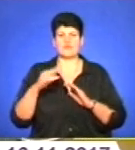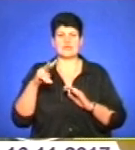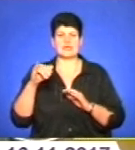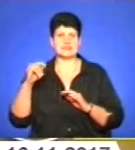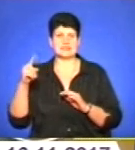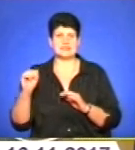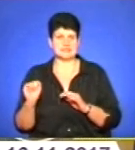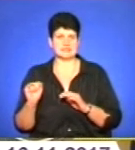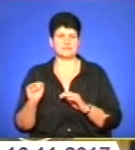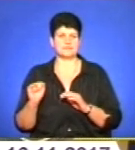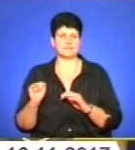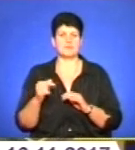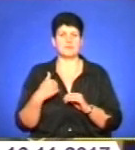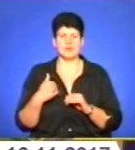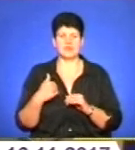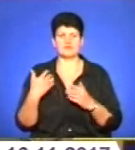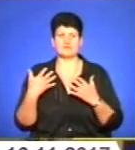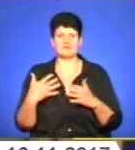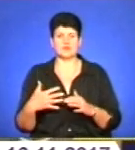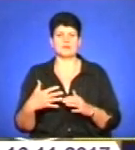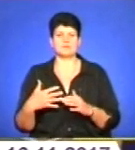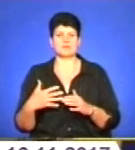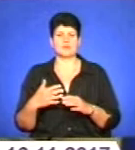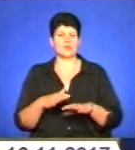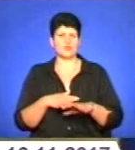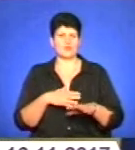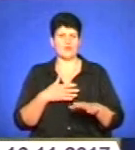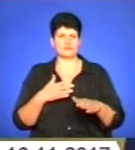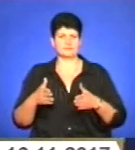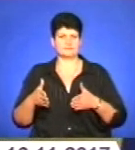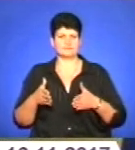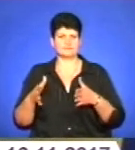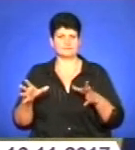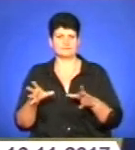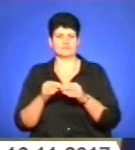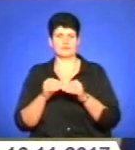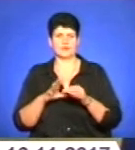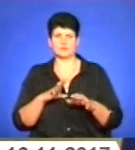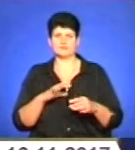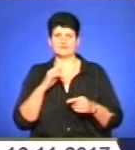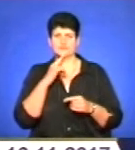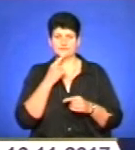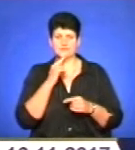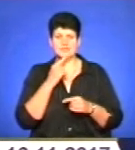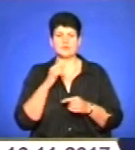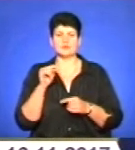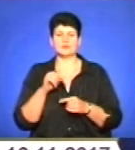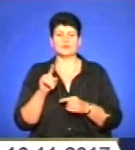тому що вже ми пройшли дуже в довгий шлях. Він, можливо, був і тернистим, тому що